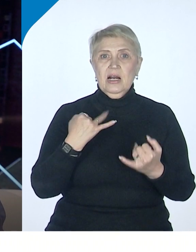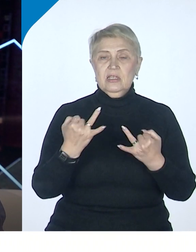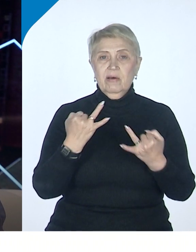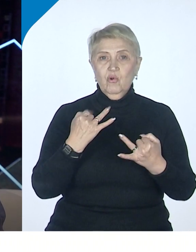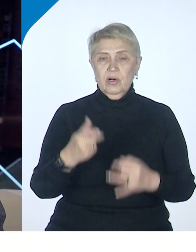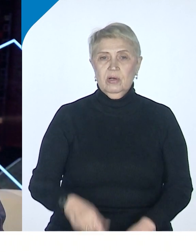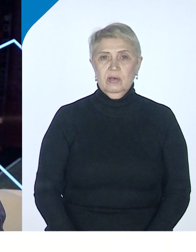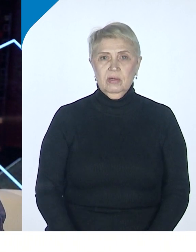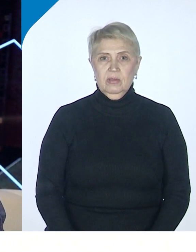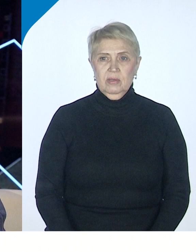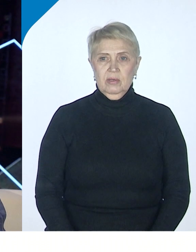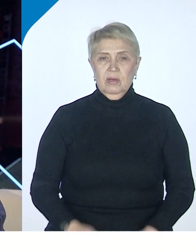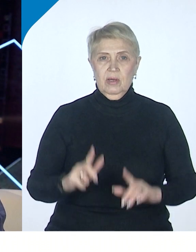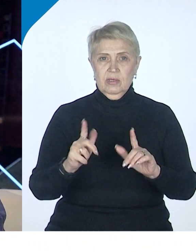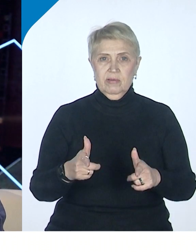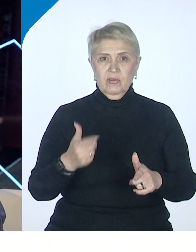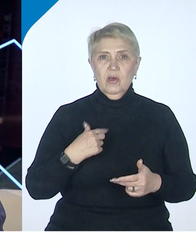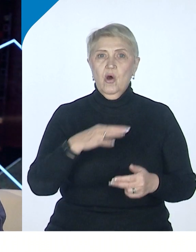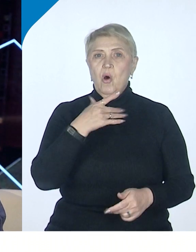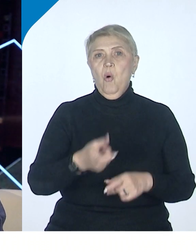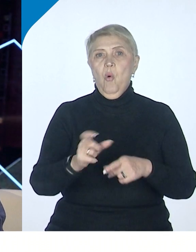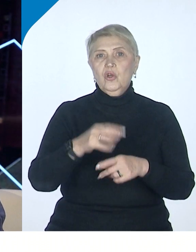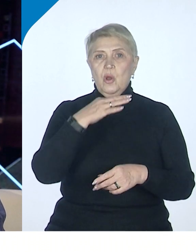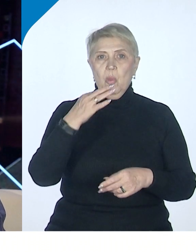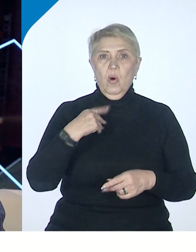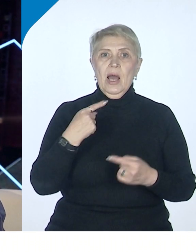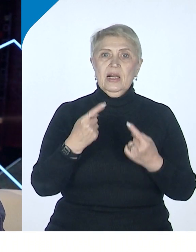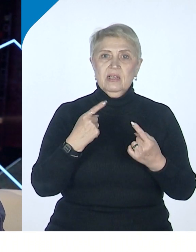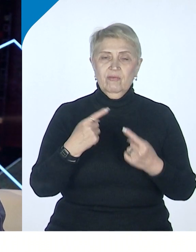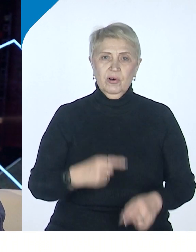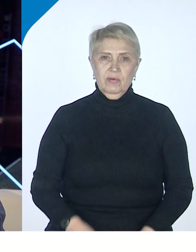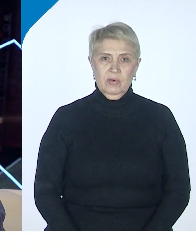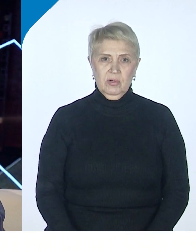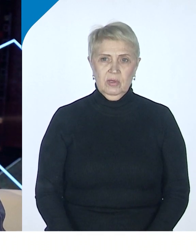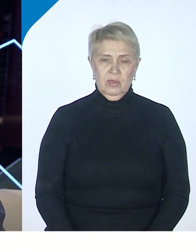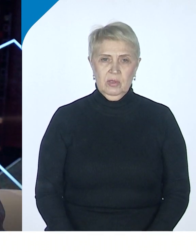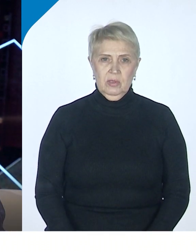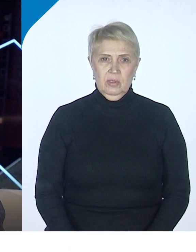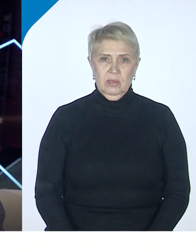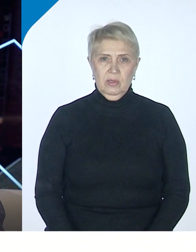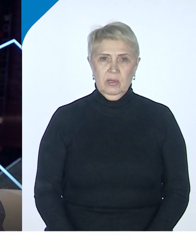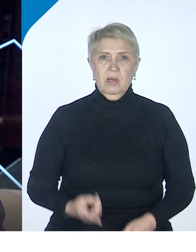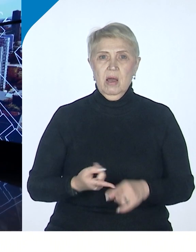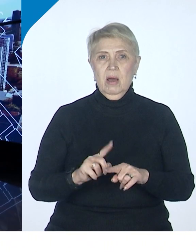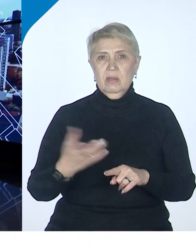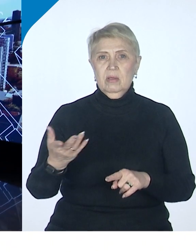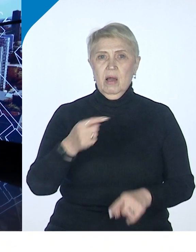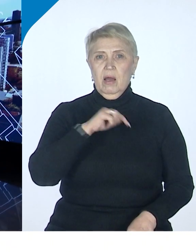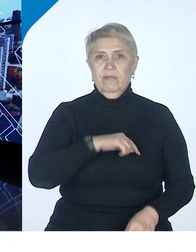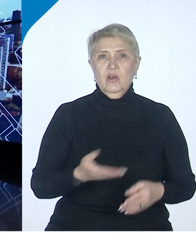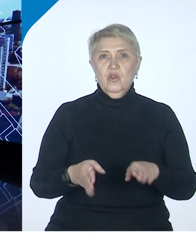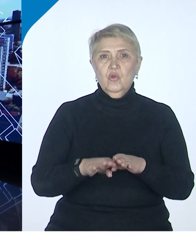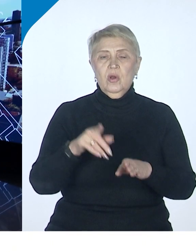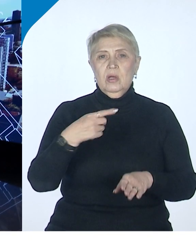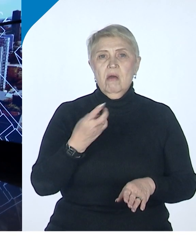Действительно, очень много разговоров. – это характерно не только для экономики.